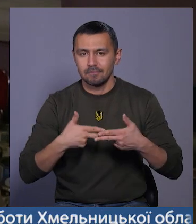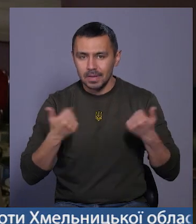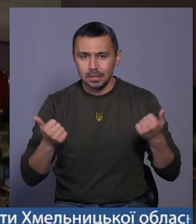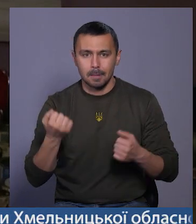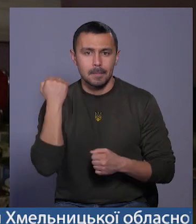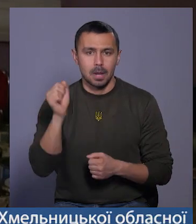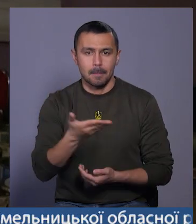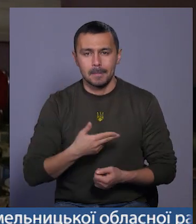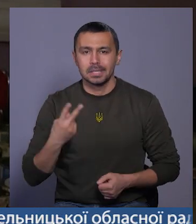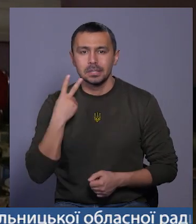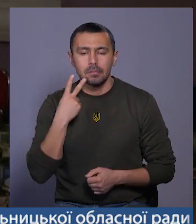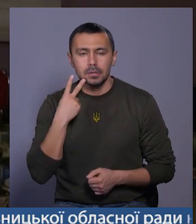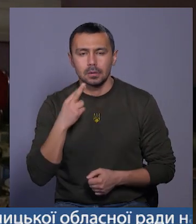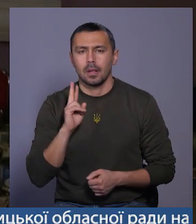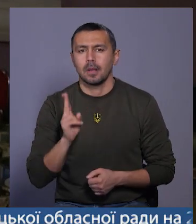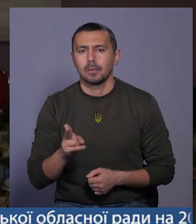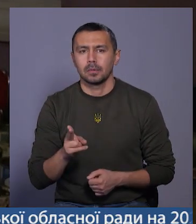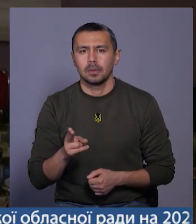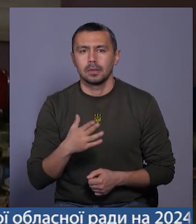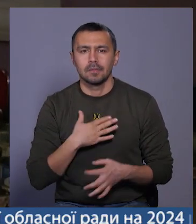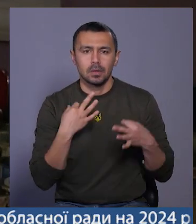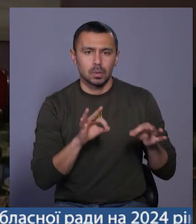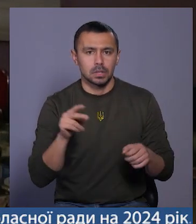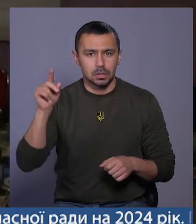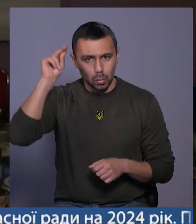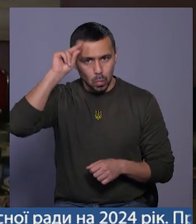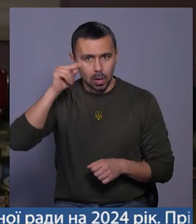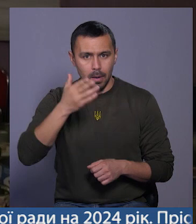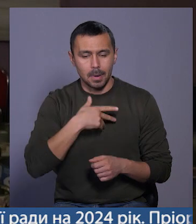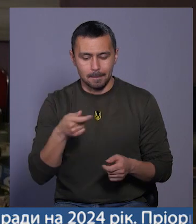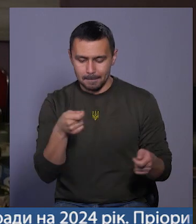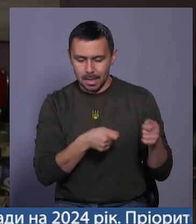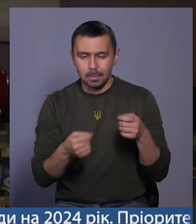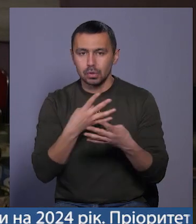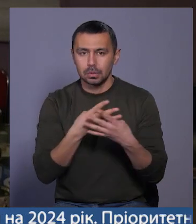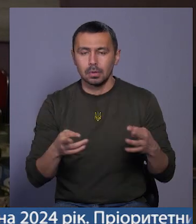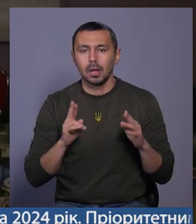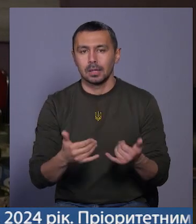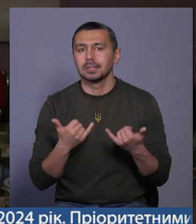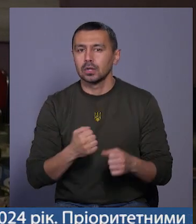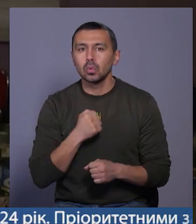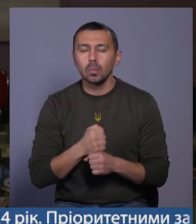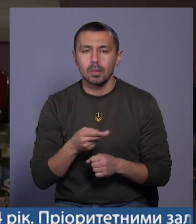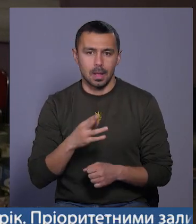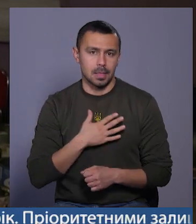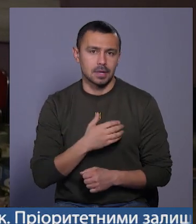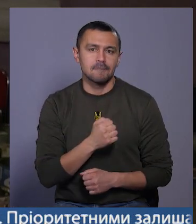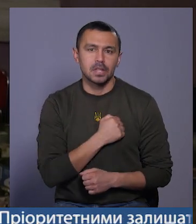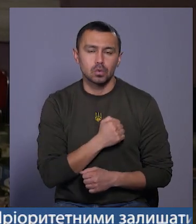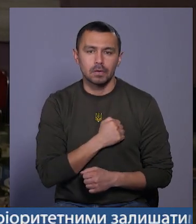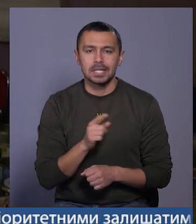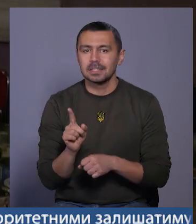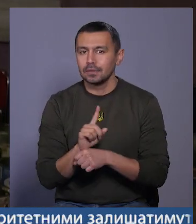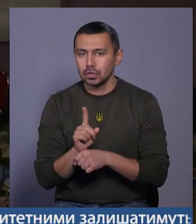Ми завжди, деколи нас відпускають з уроків, ми плетемо сітки, як зараз робимо для наших військових